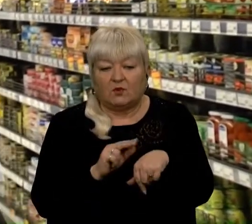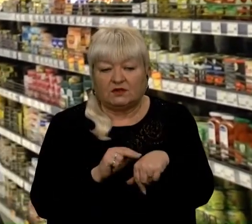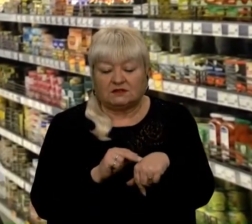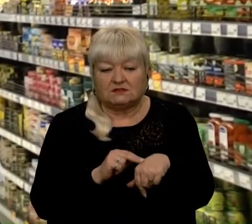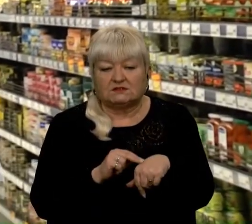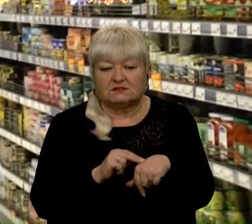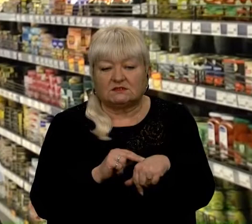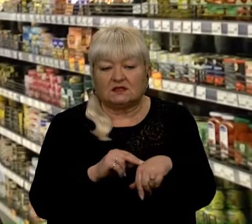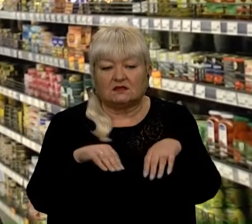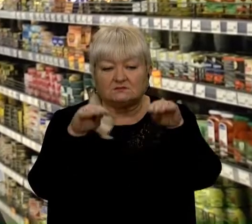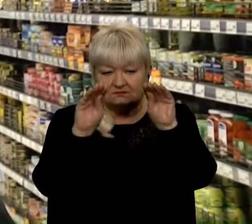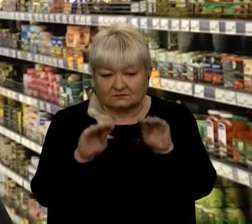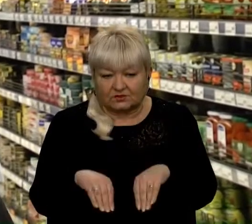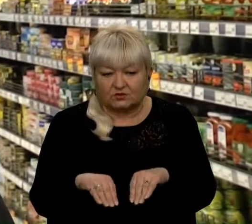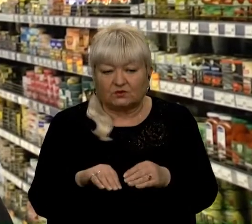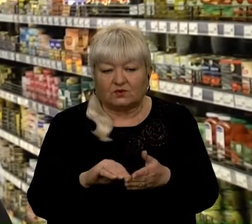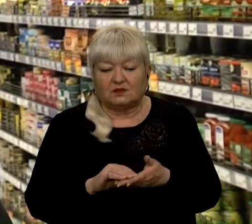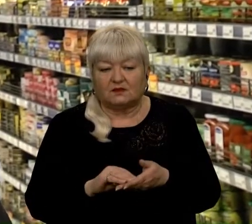даних осіб протокол.